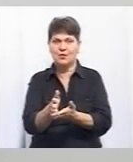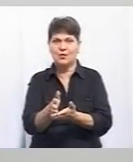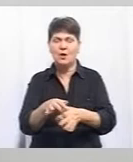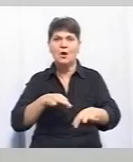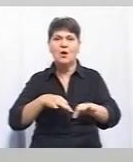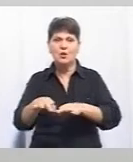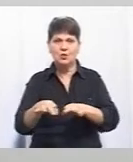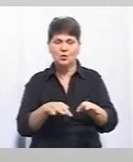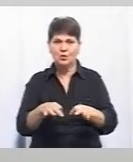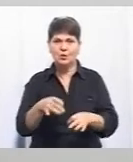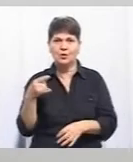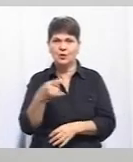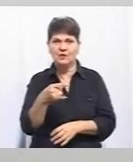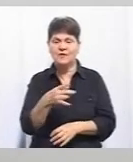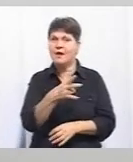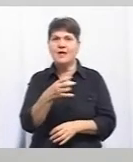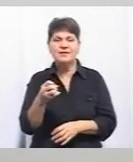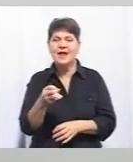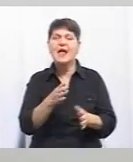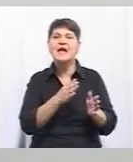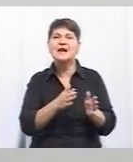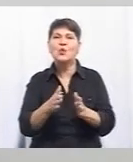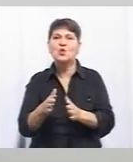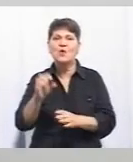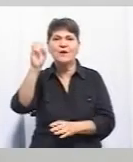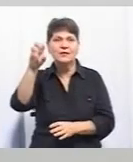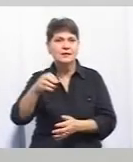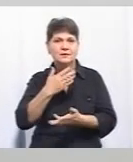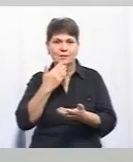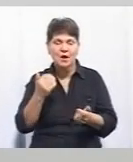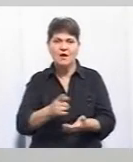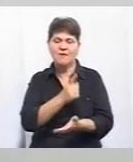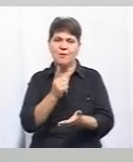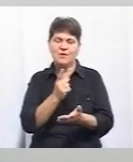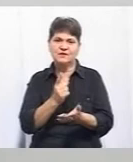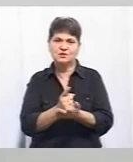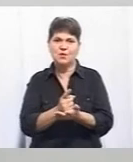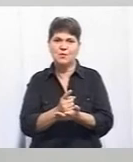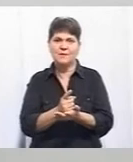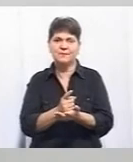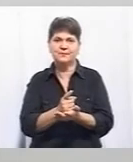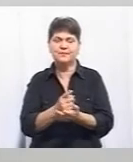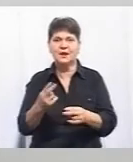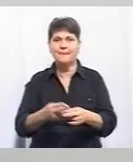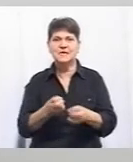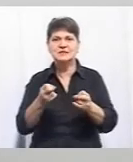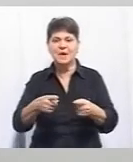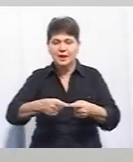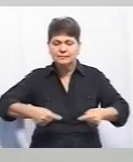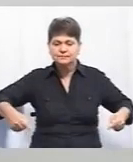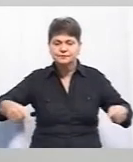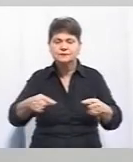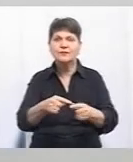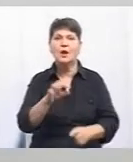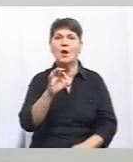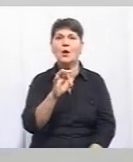руху транспортних засобів і нерегулювальний це пішохідний перехід, в обов'язковому порядку повинен бути там острівець безпеки. Як відомо, так і в Вінниці